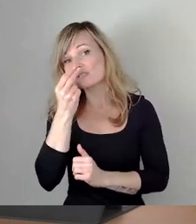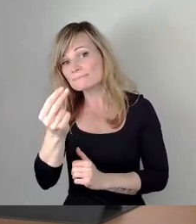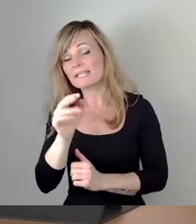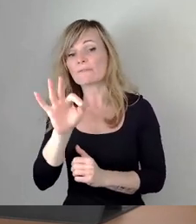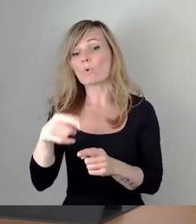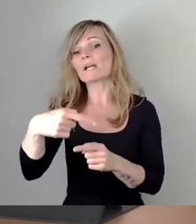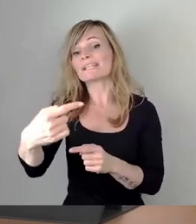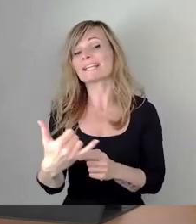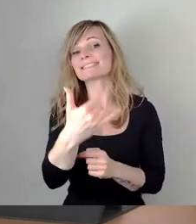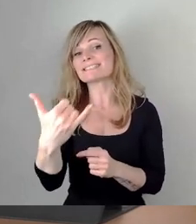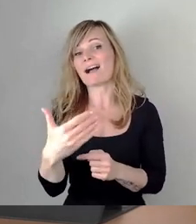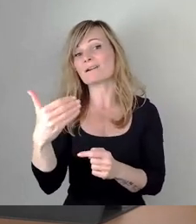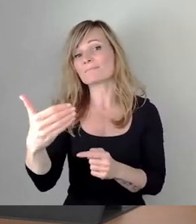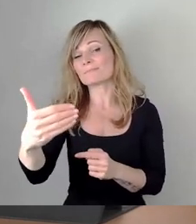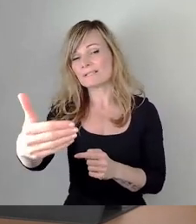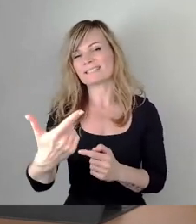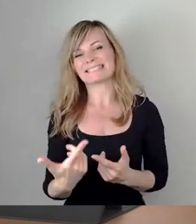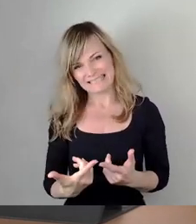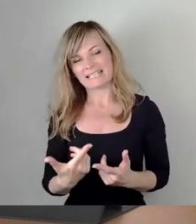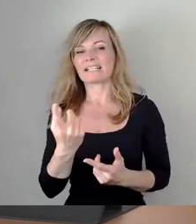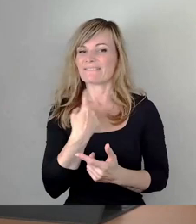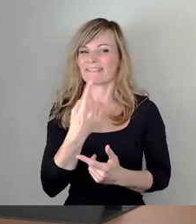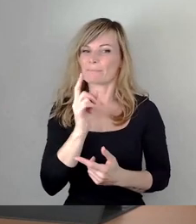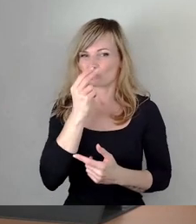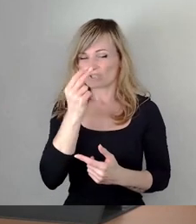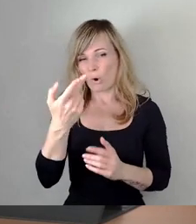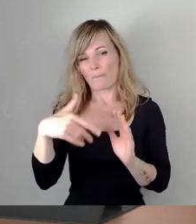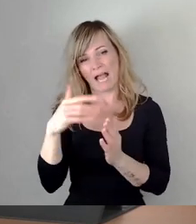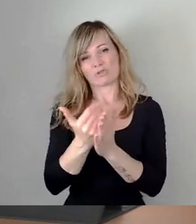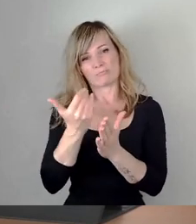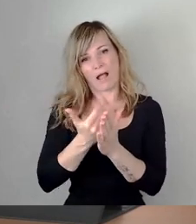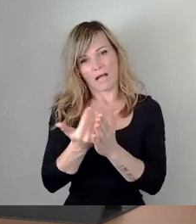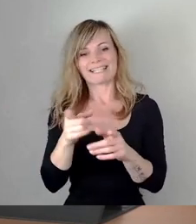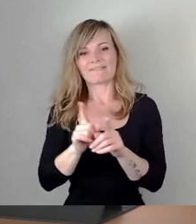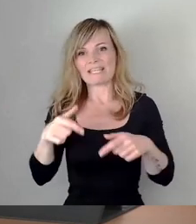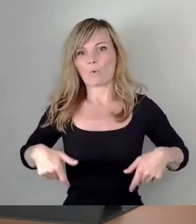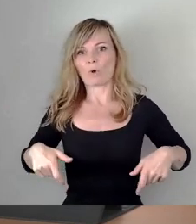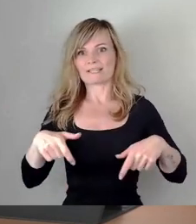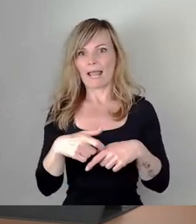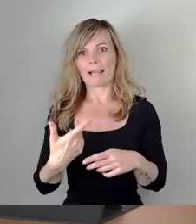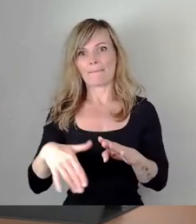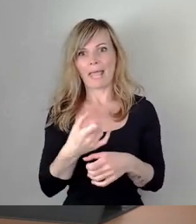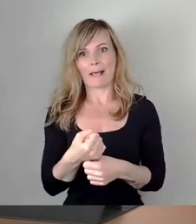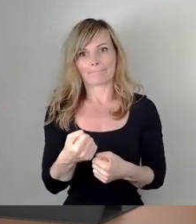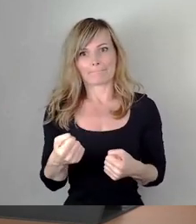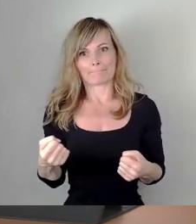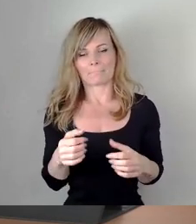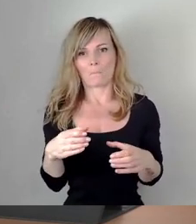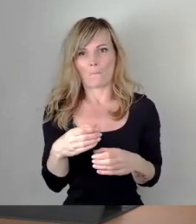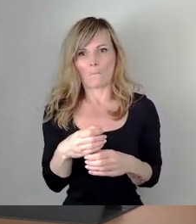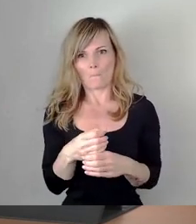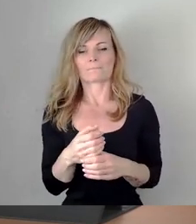habe, dass wir den Gürtel enger schneiden müssen, uns noch stärker herausfordern. Und deswegen